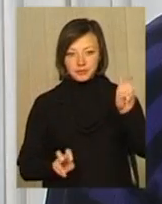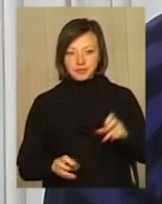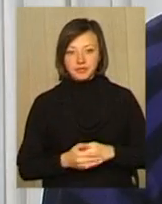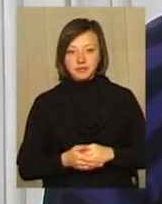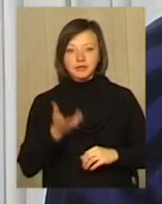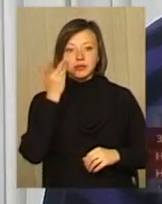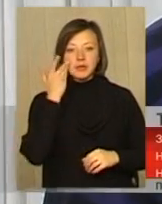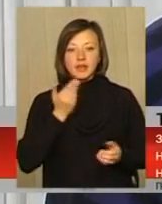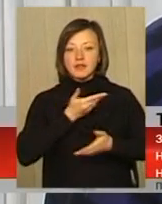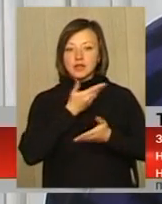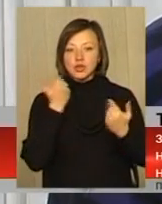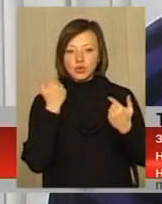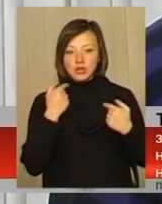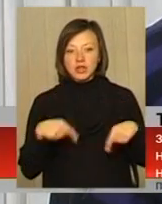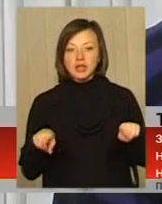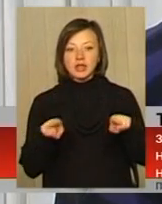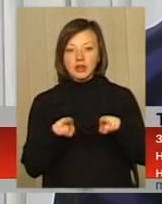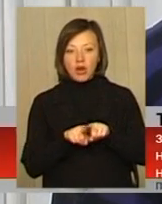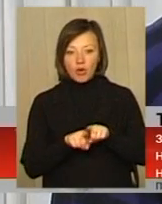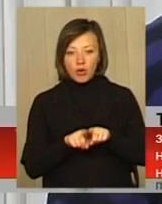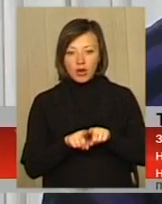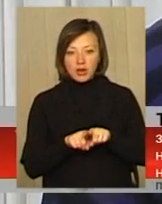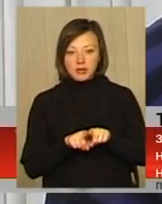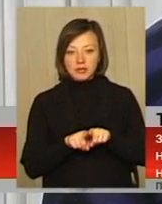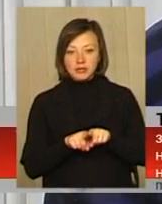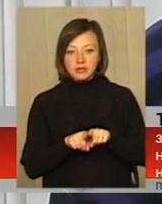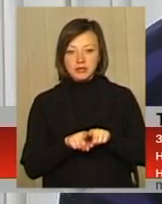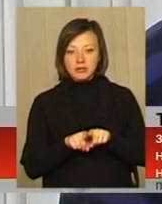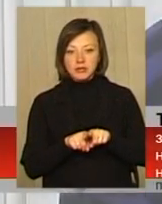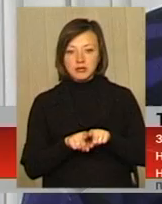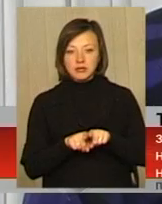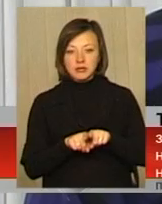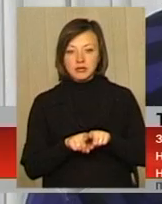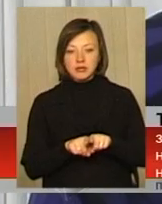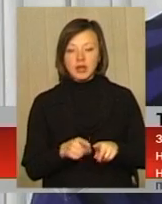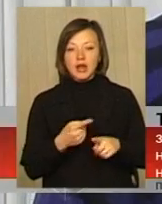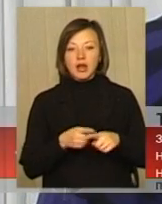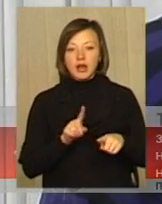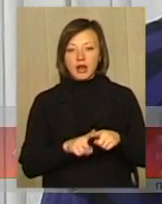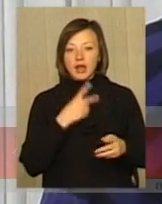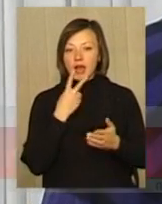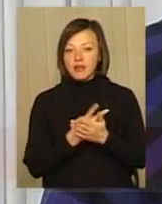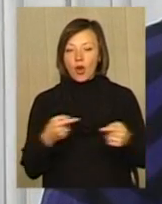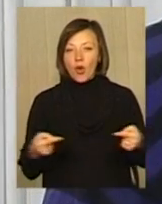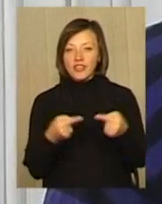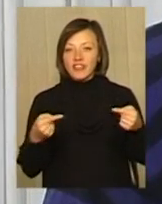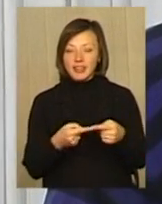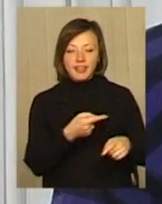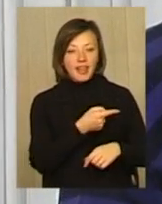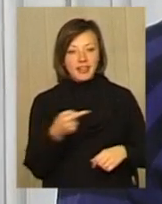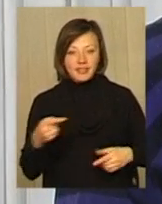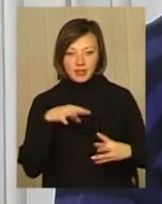сьогодні такої посади в нас, як конфліктолог, і в природі взагалі такого явища. Конфлікти приносять і значні негативні